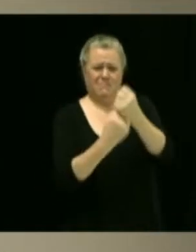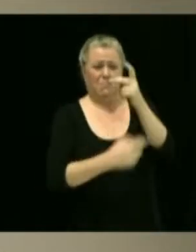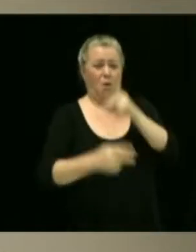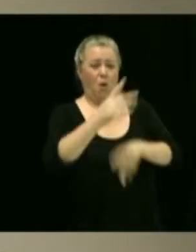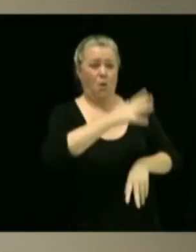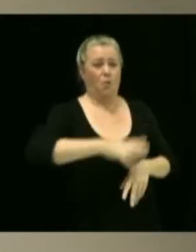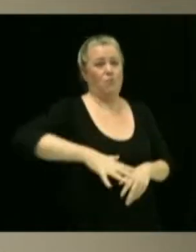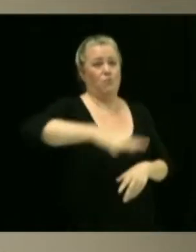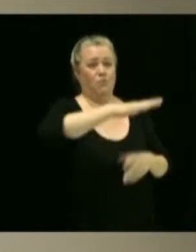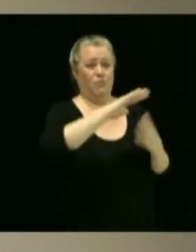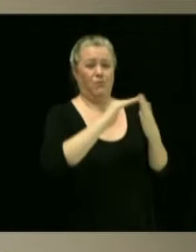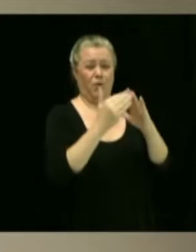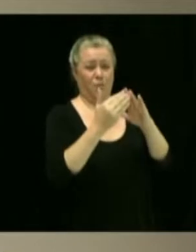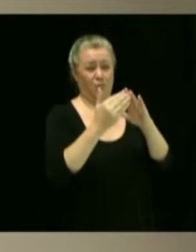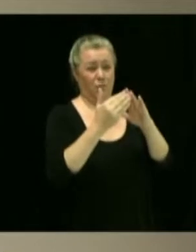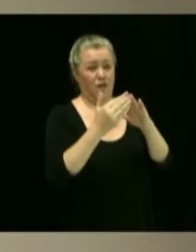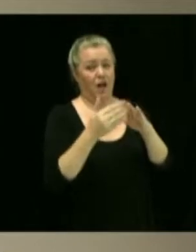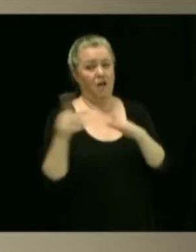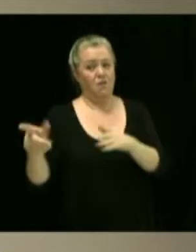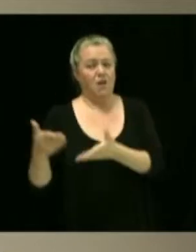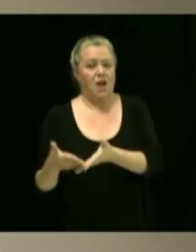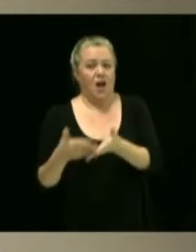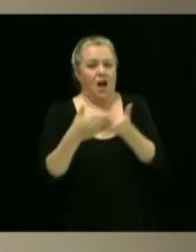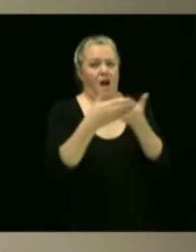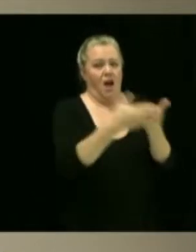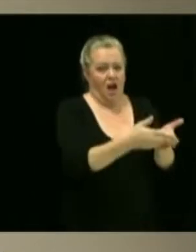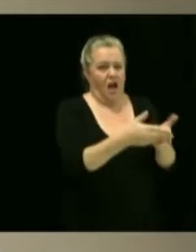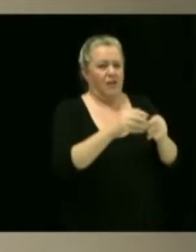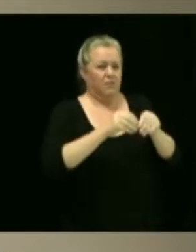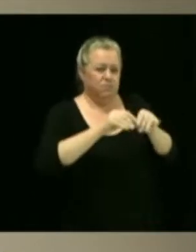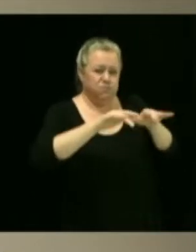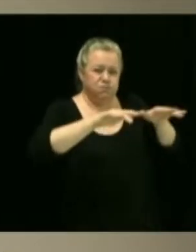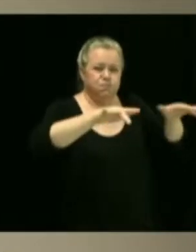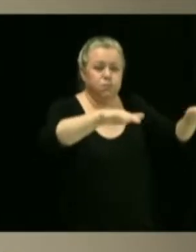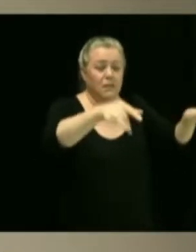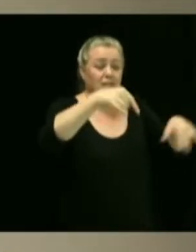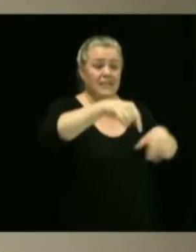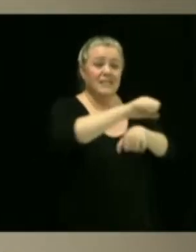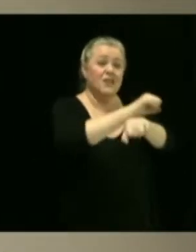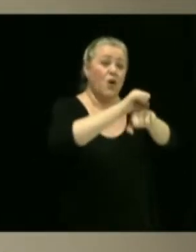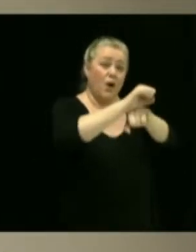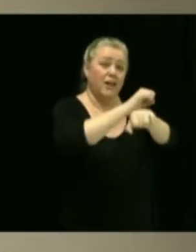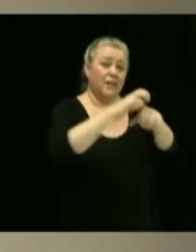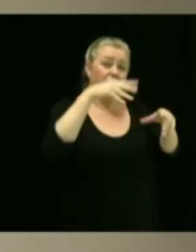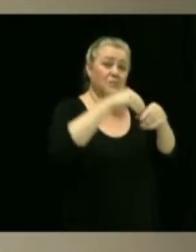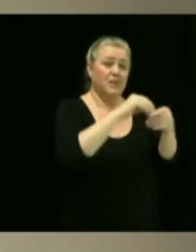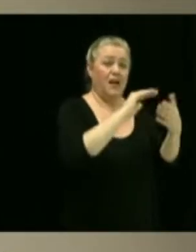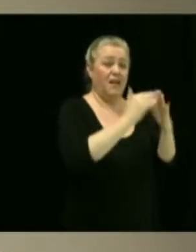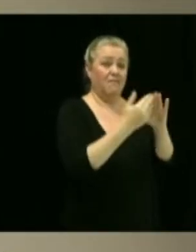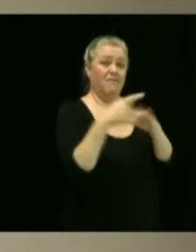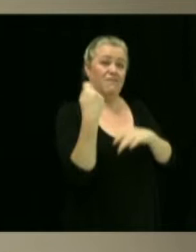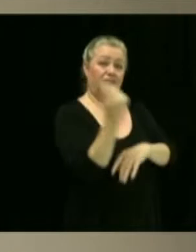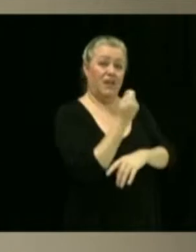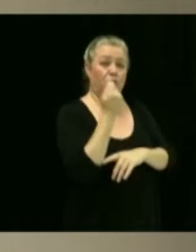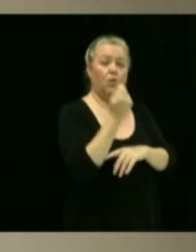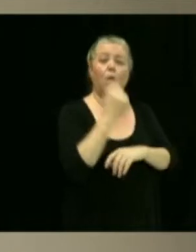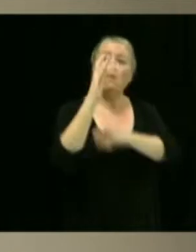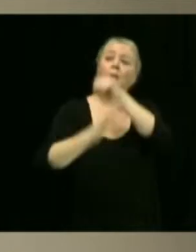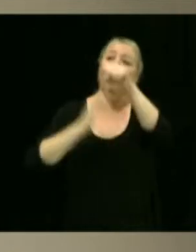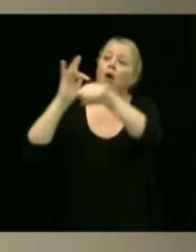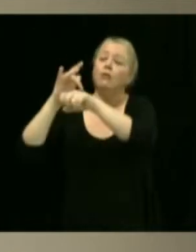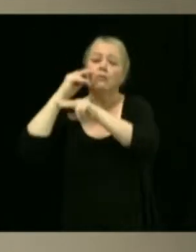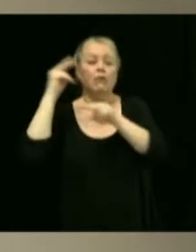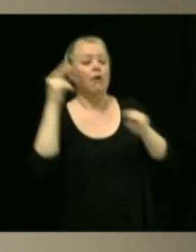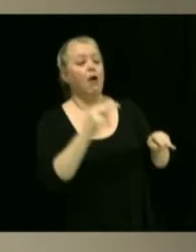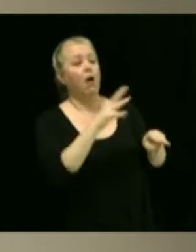'expertise qu'il a développée localement de faire des organismes de Victorieville des modèles inspirants à travers le monde. Au cours de sa carrière,